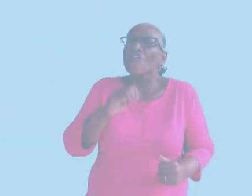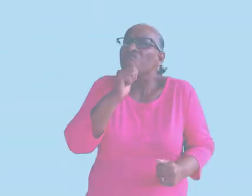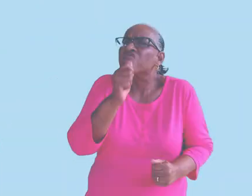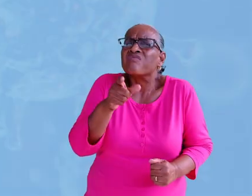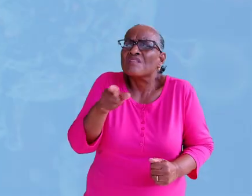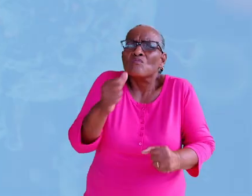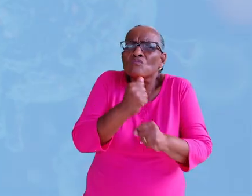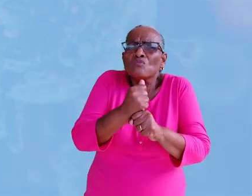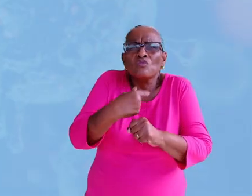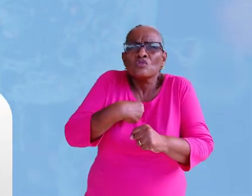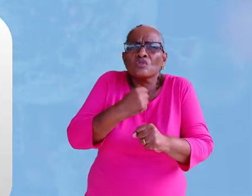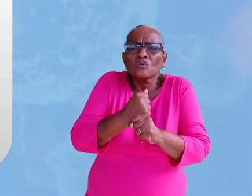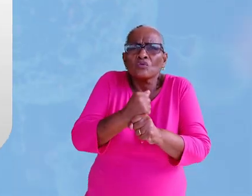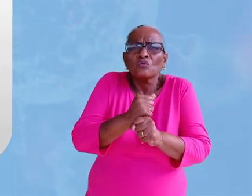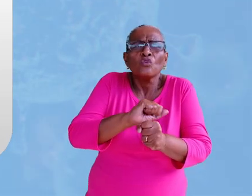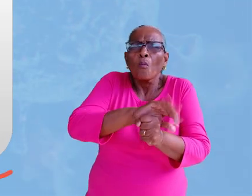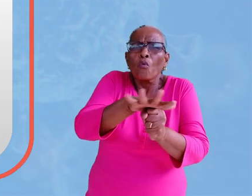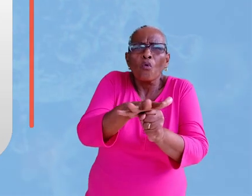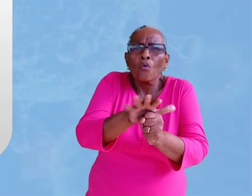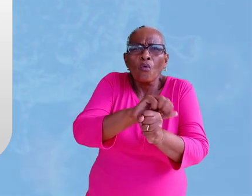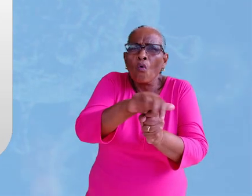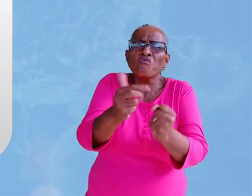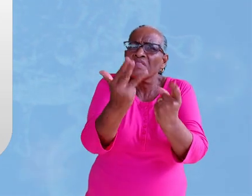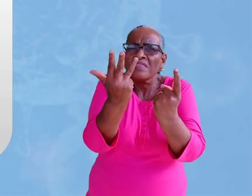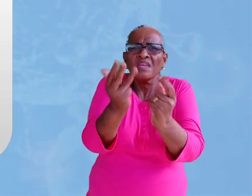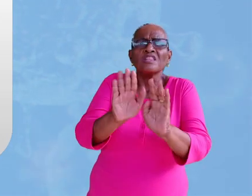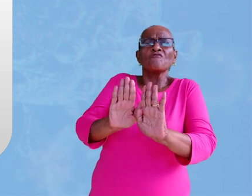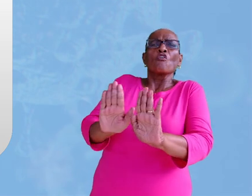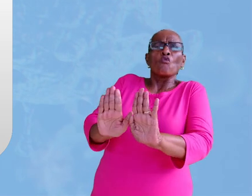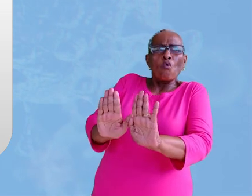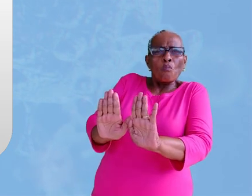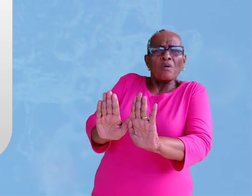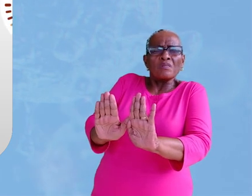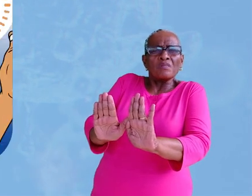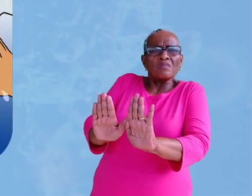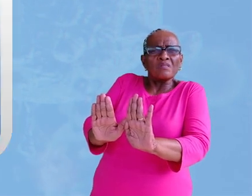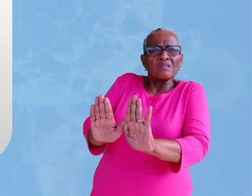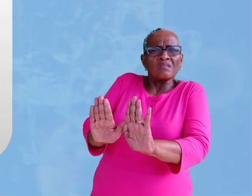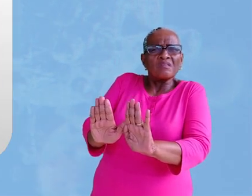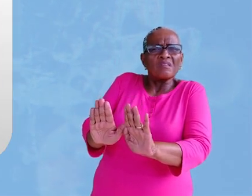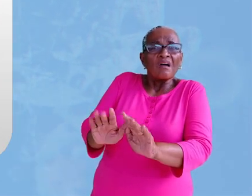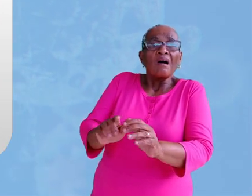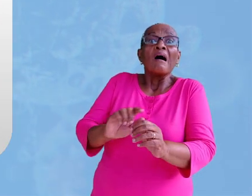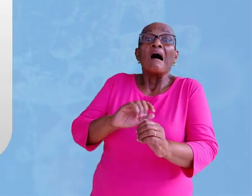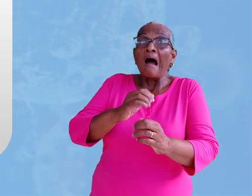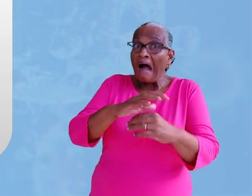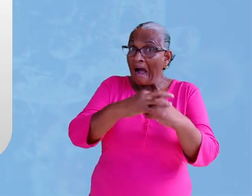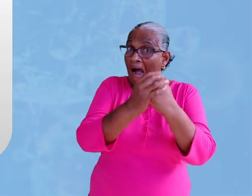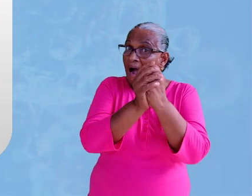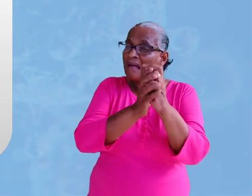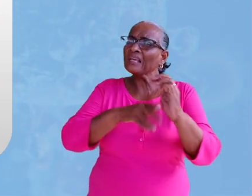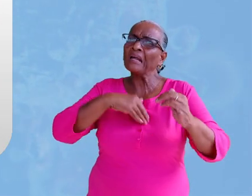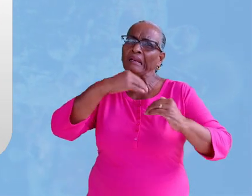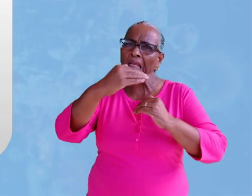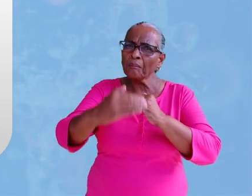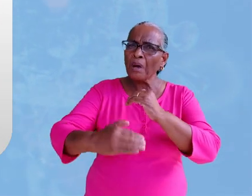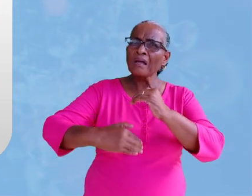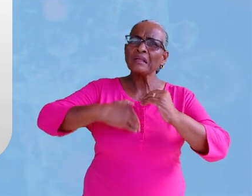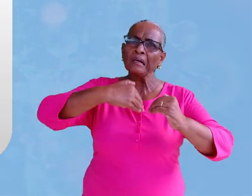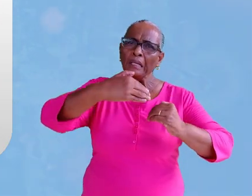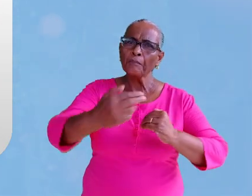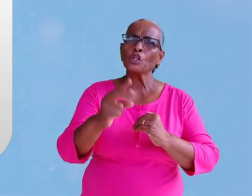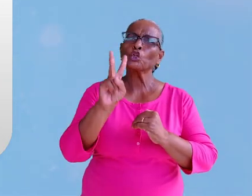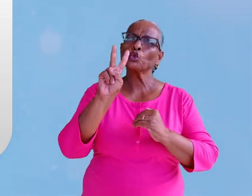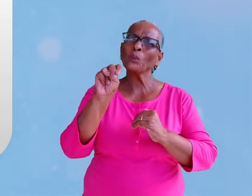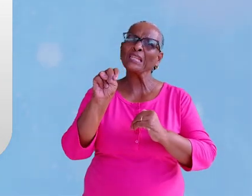wat moet je doen om COVID-19 te voorkomen je handen regelmatig ten minste